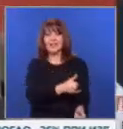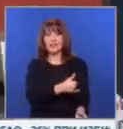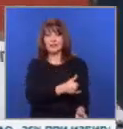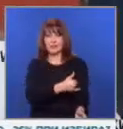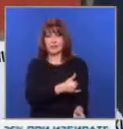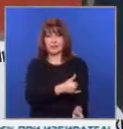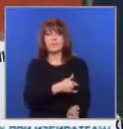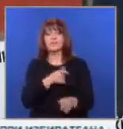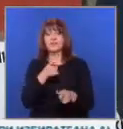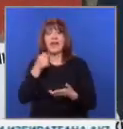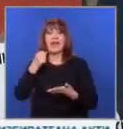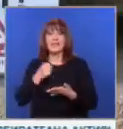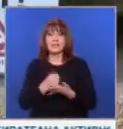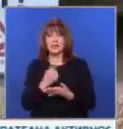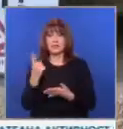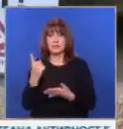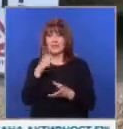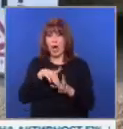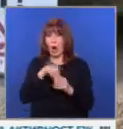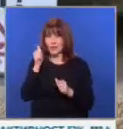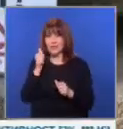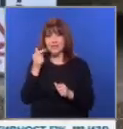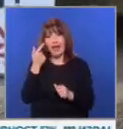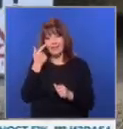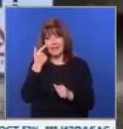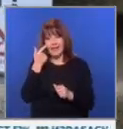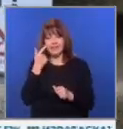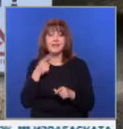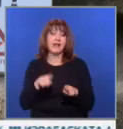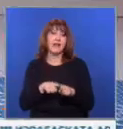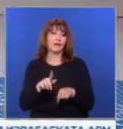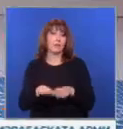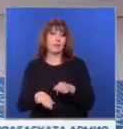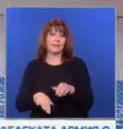ангелите на пътя настояват още първият отказ от тест да бъде инкриминиран.